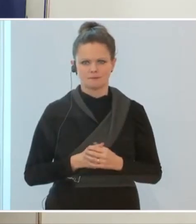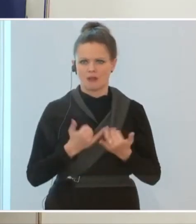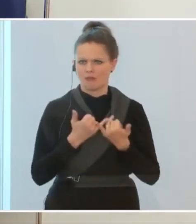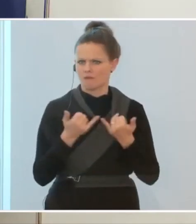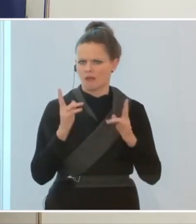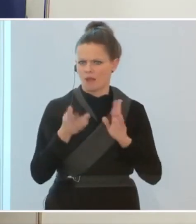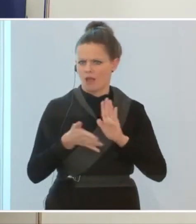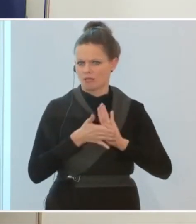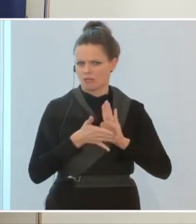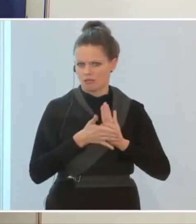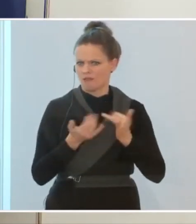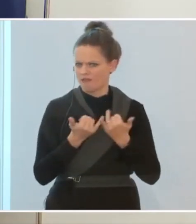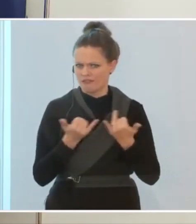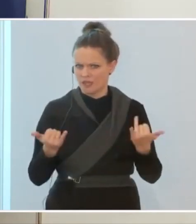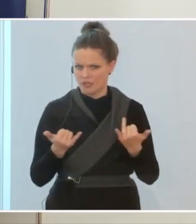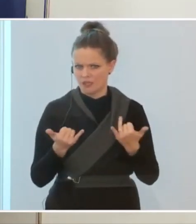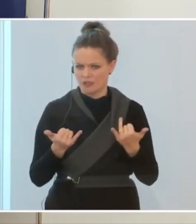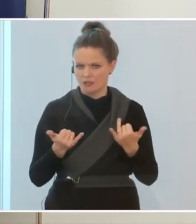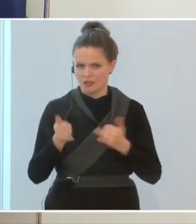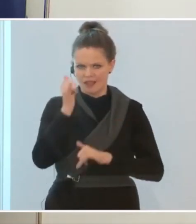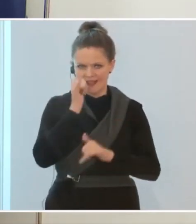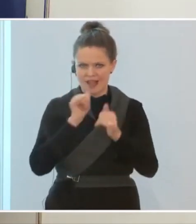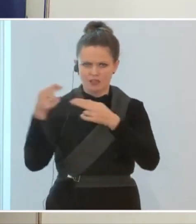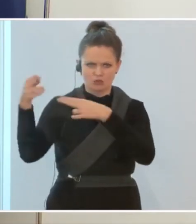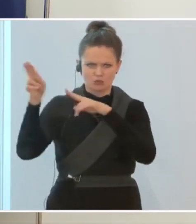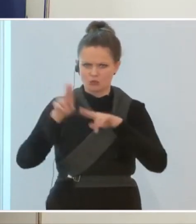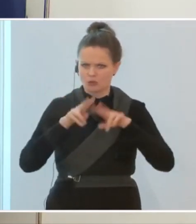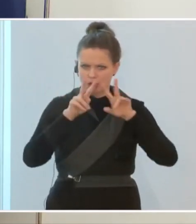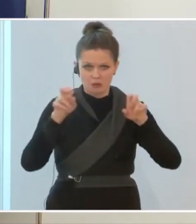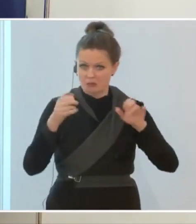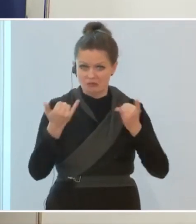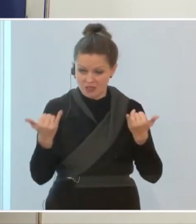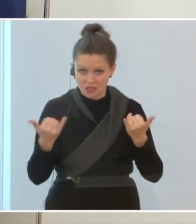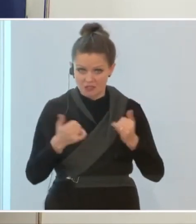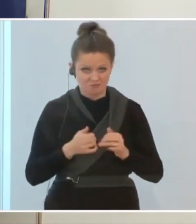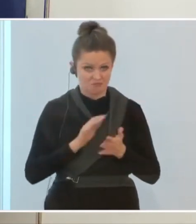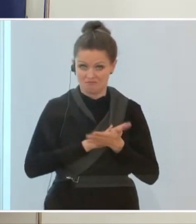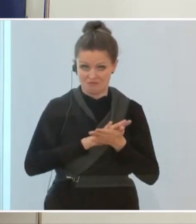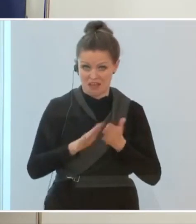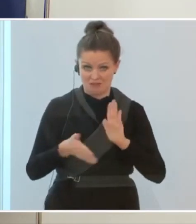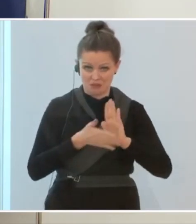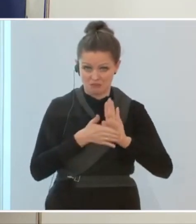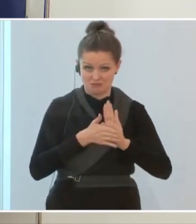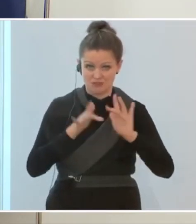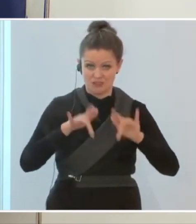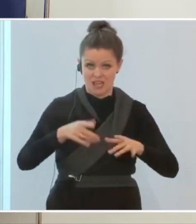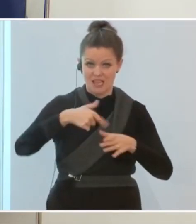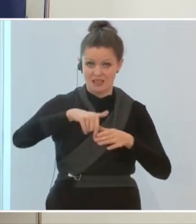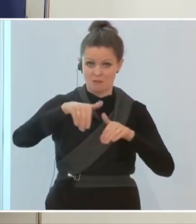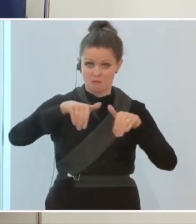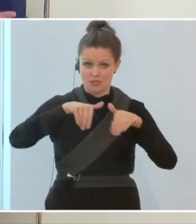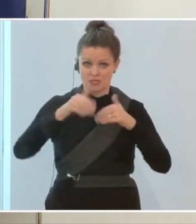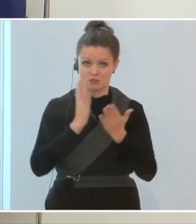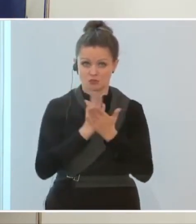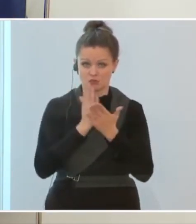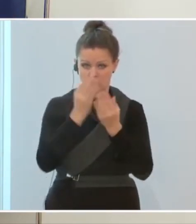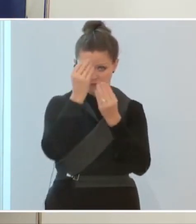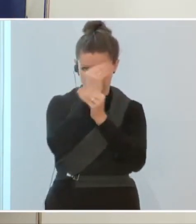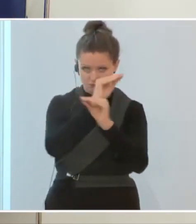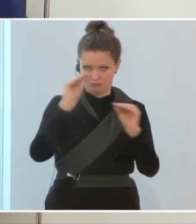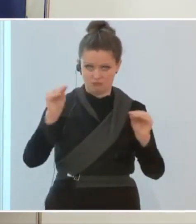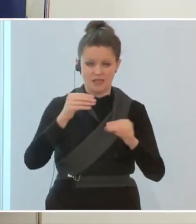das belegen? Dass Reiserückkehrer ein massives Thema waren, das lässt sich ganz einfach belegen. Der Innenminister hat es schon ausgeführt, der